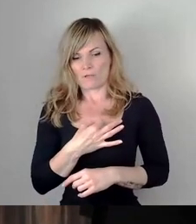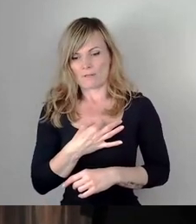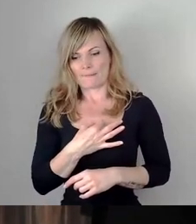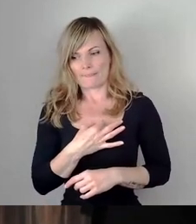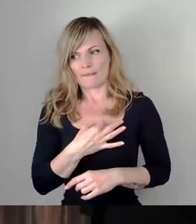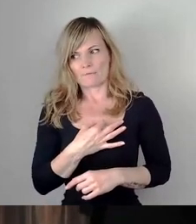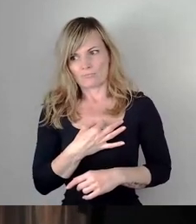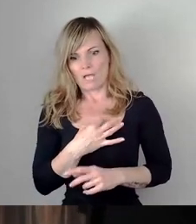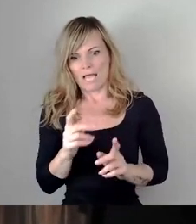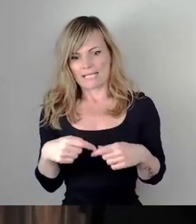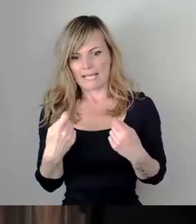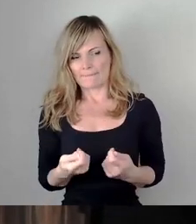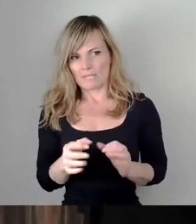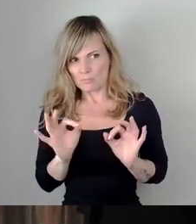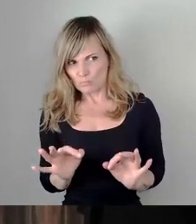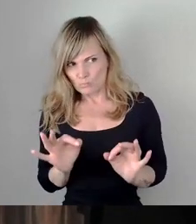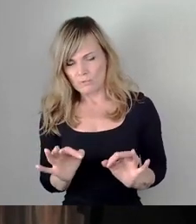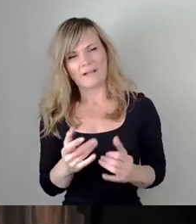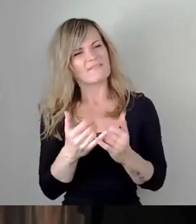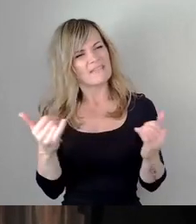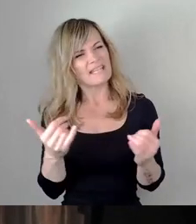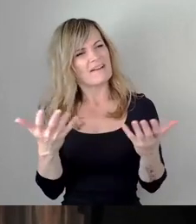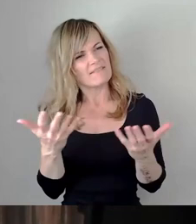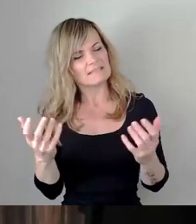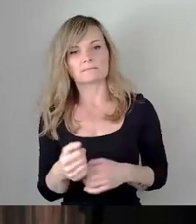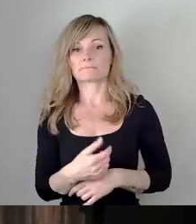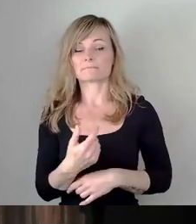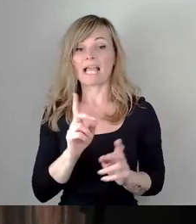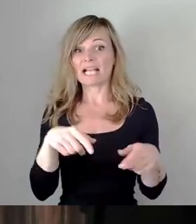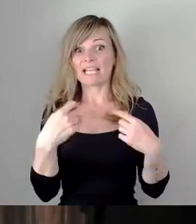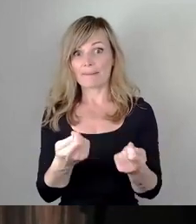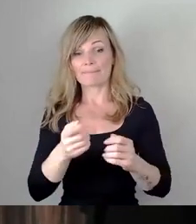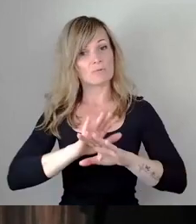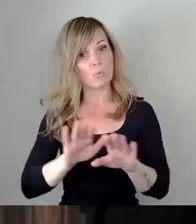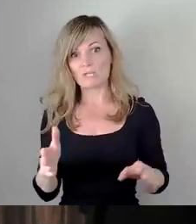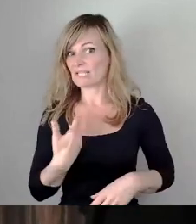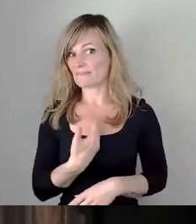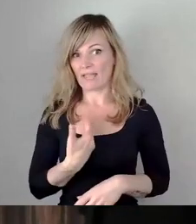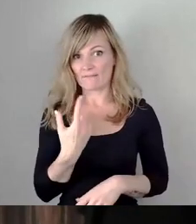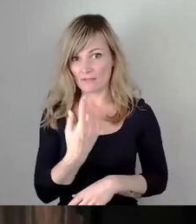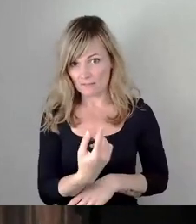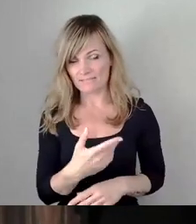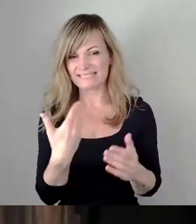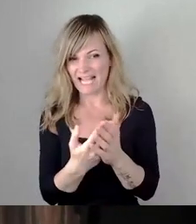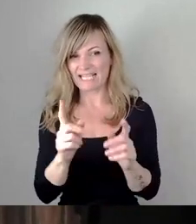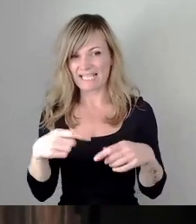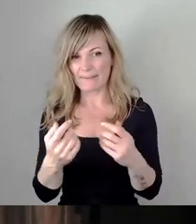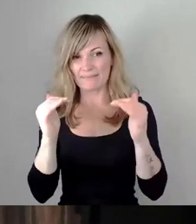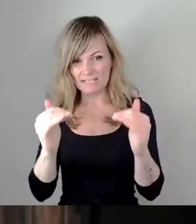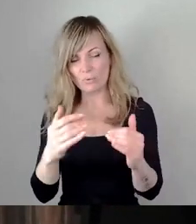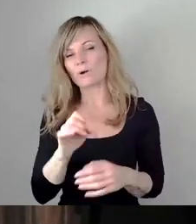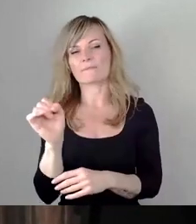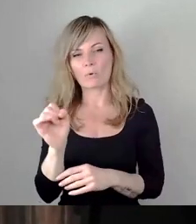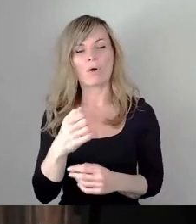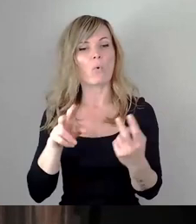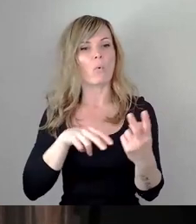Ergebnis zustande gekommen ist, ergab aber zweifelsfrei, dass es nicht nur der sparsamere Umgang